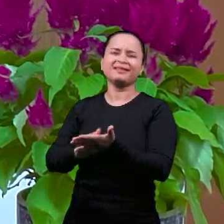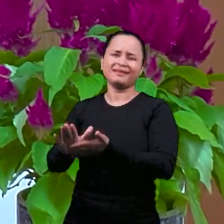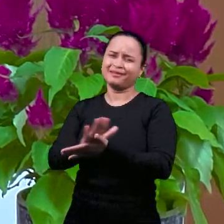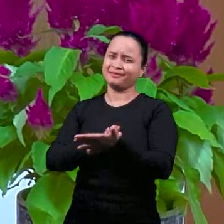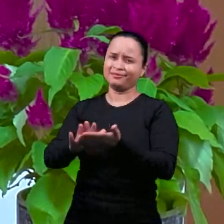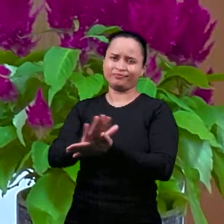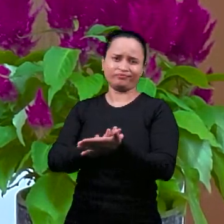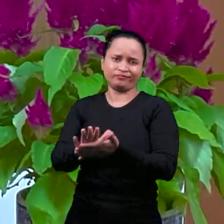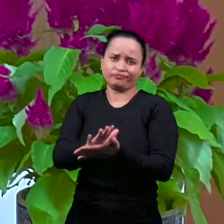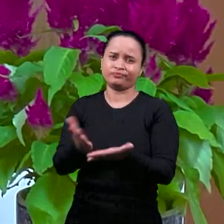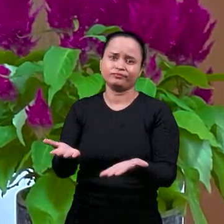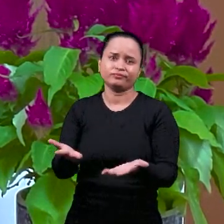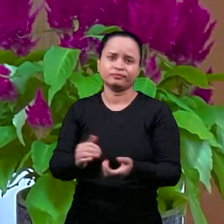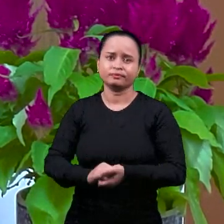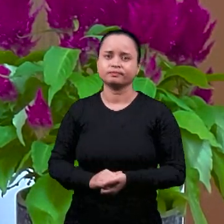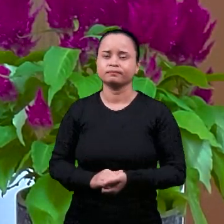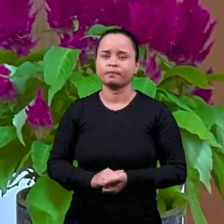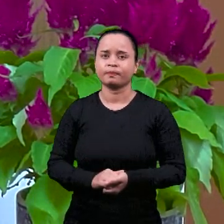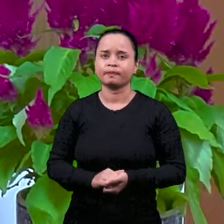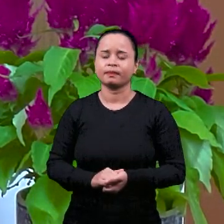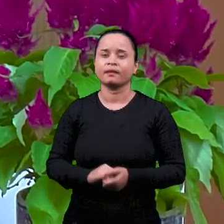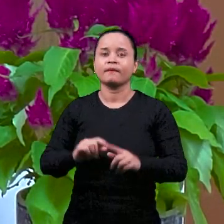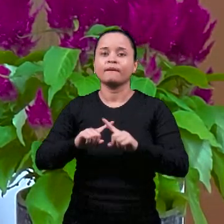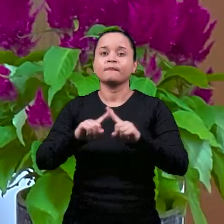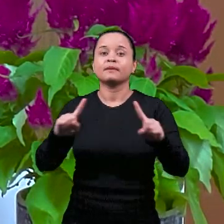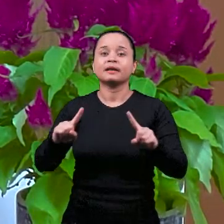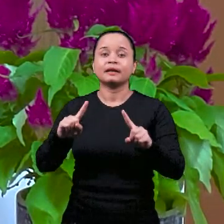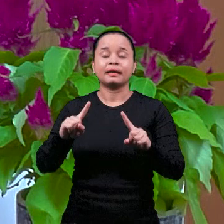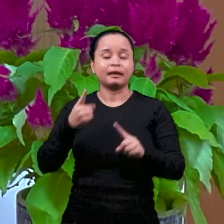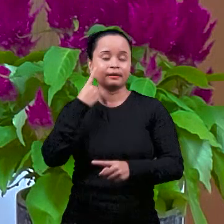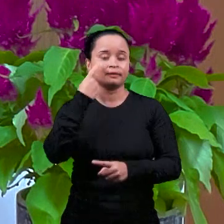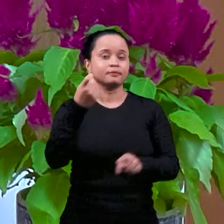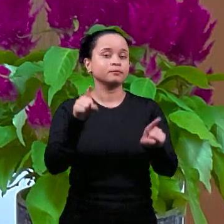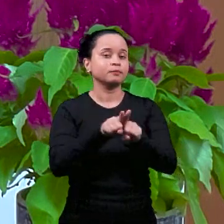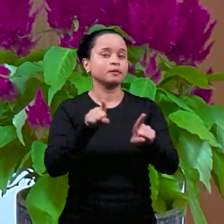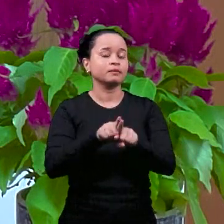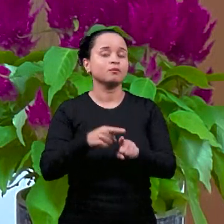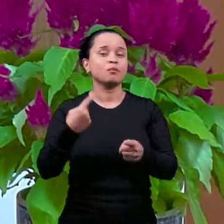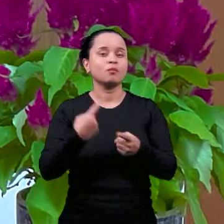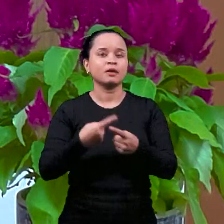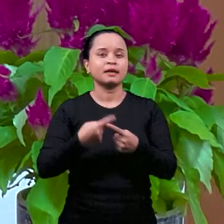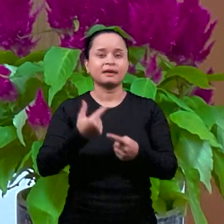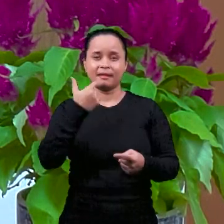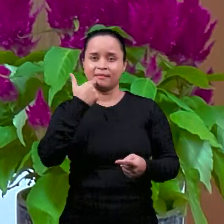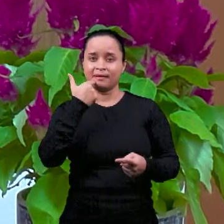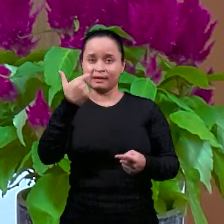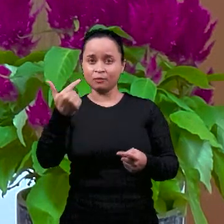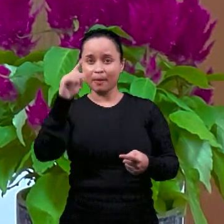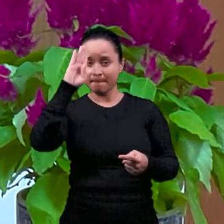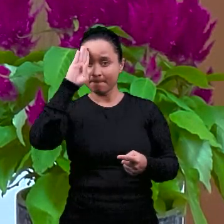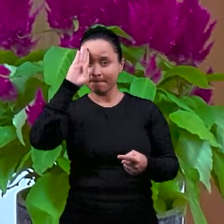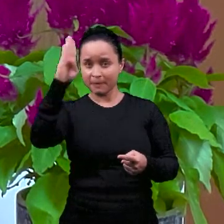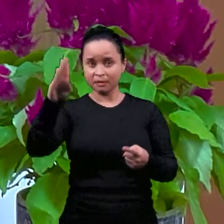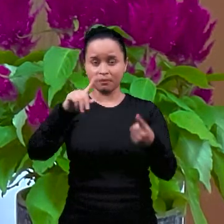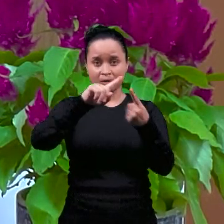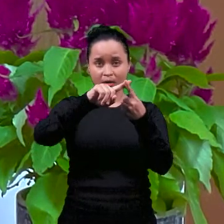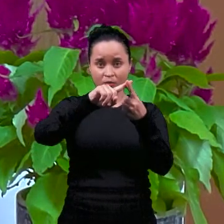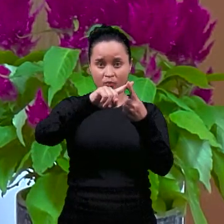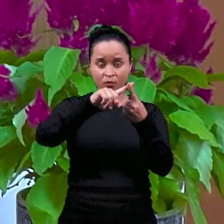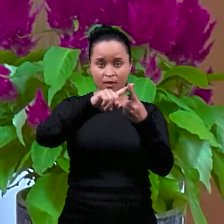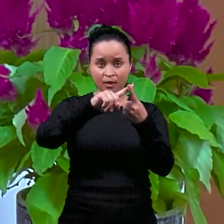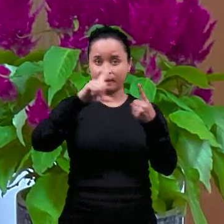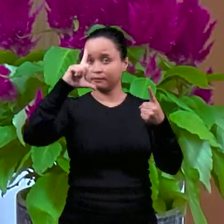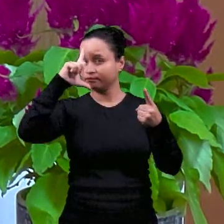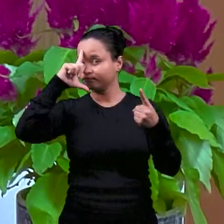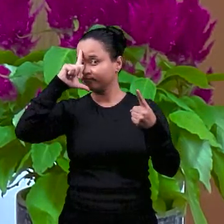Интересно, что три языка, которые были доминирующими в то время. Это был